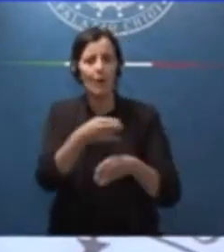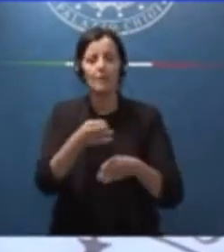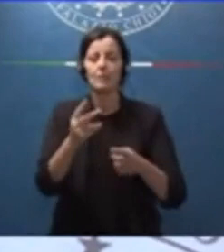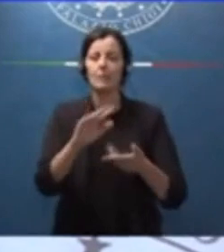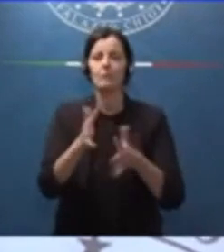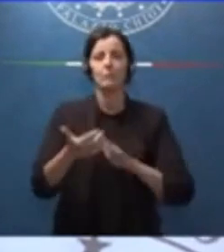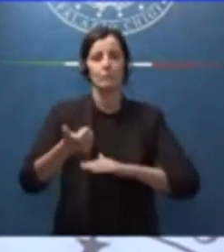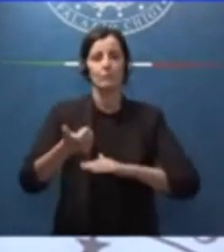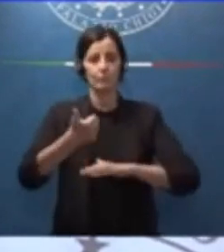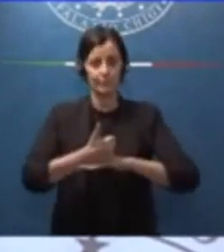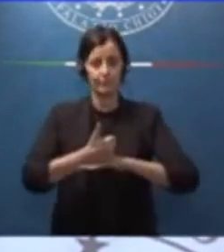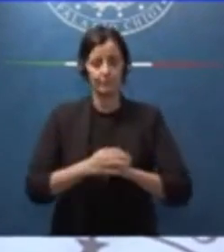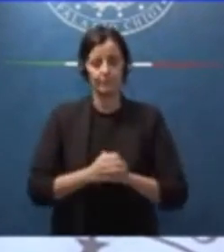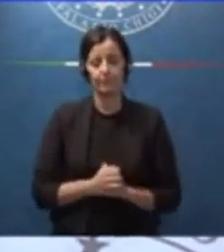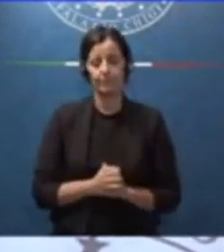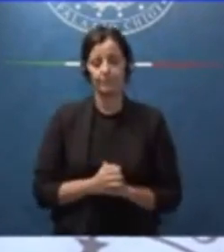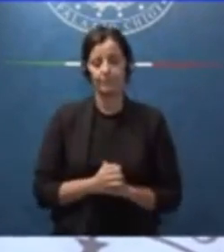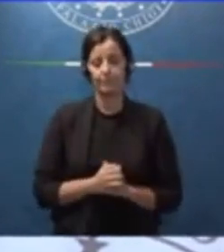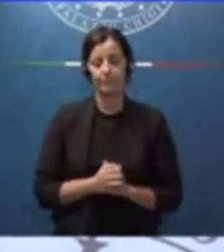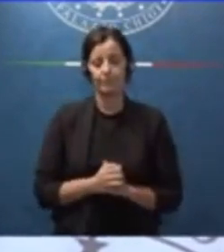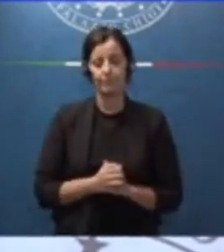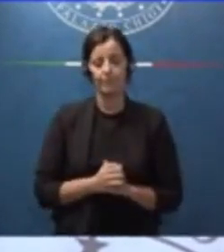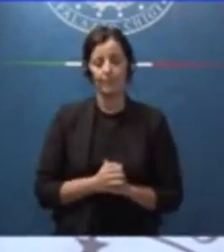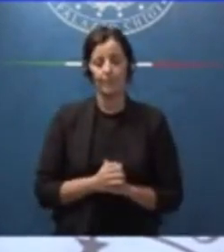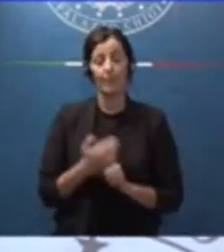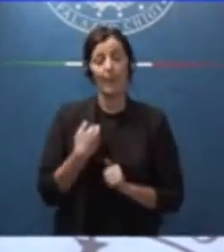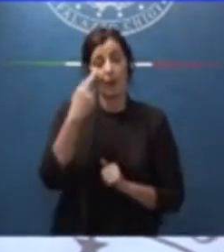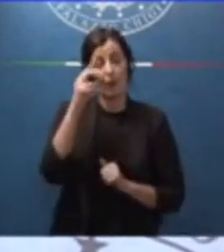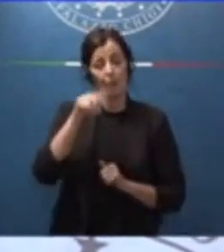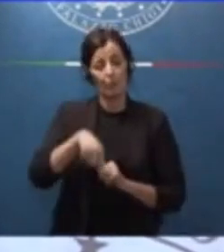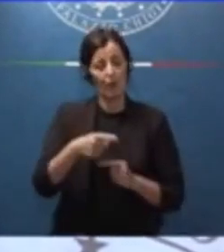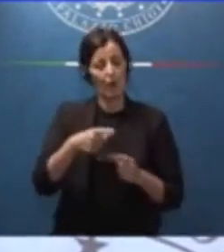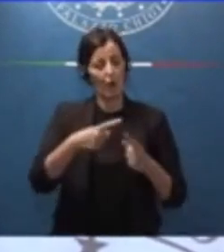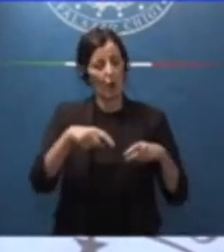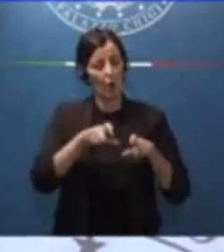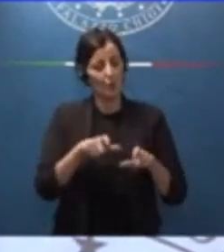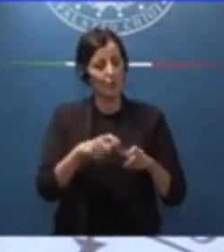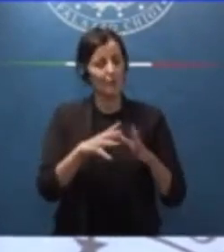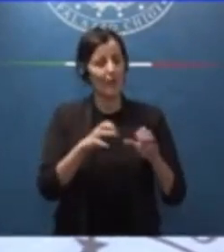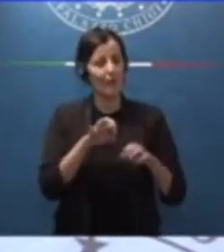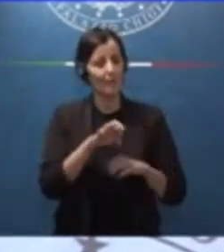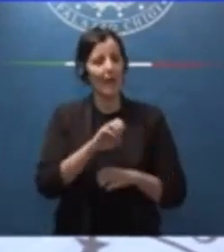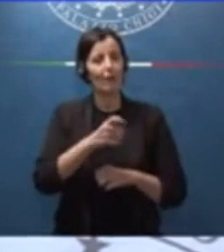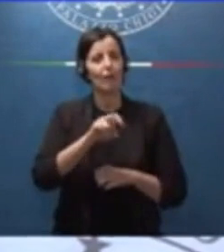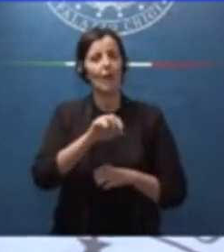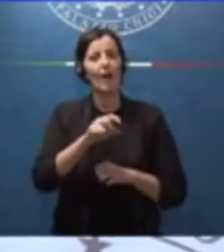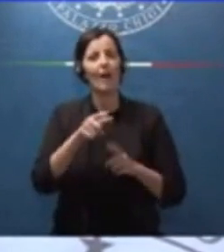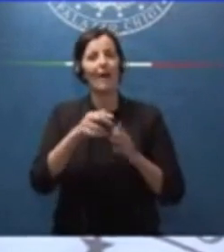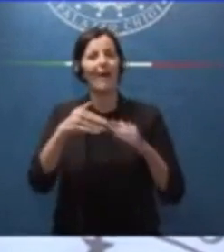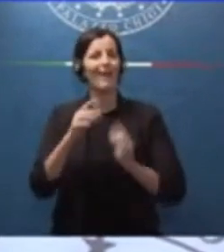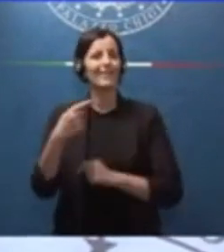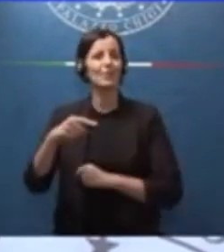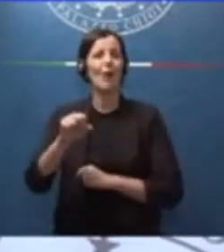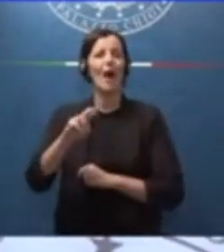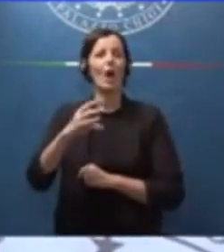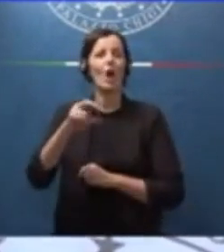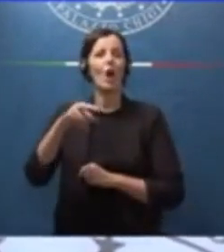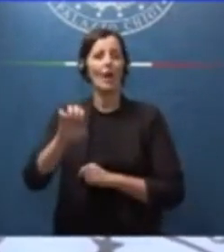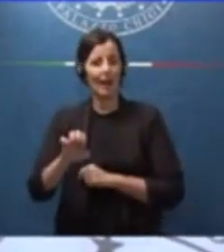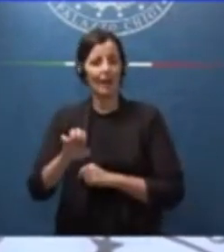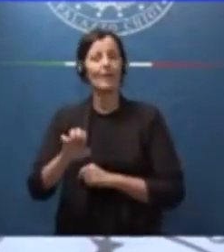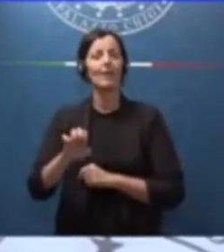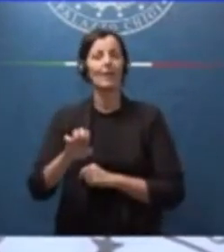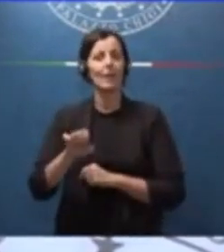ricordato l'incontro con il Consiglio di Fabbrica della Gilera a casa sua ad Arcore. I Berlusconi della Gilera